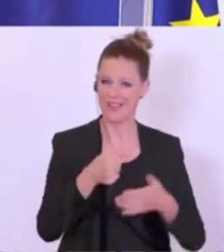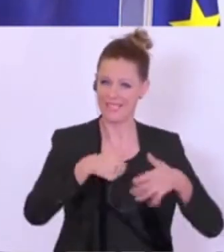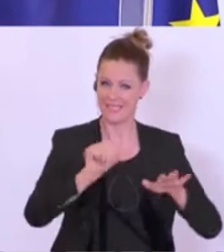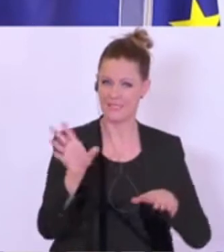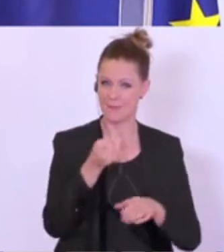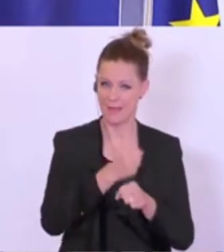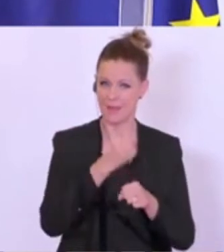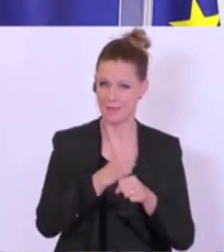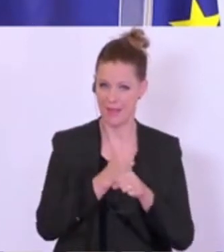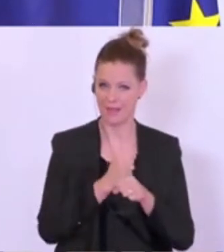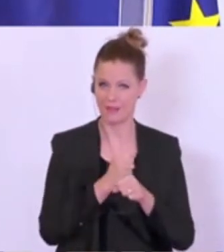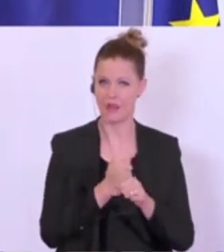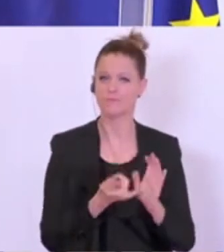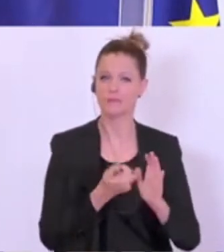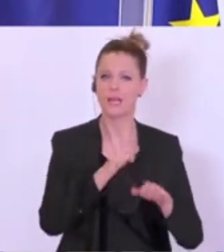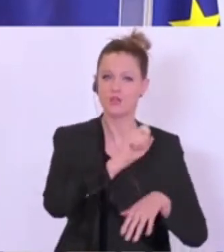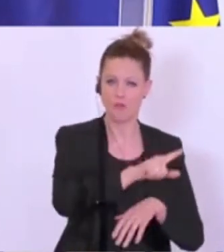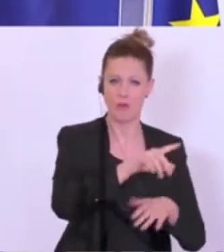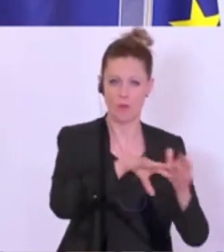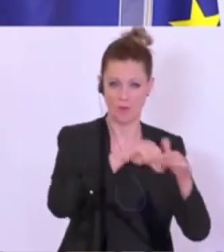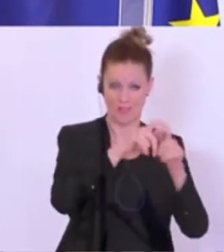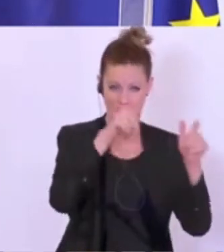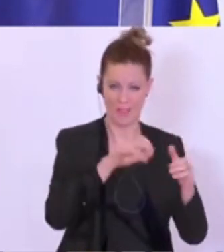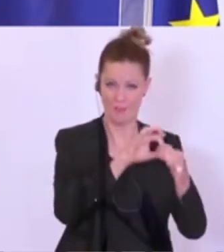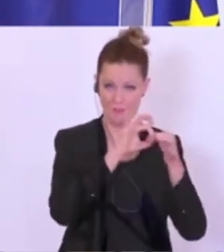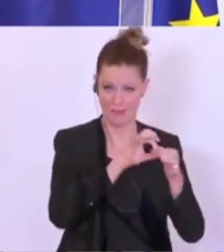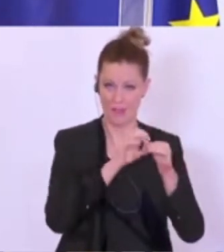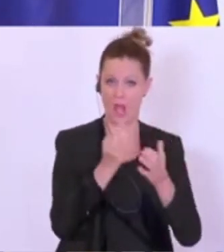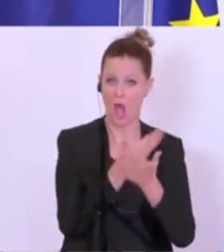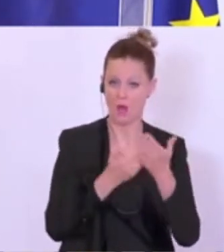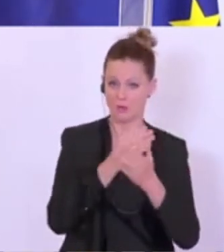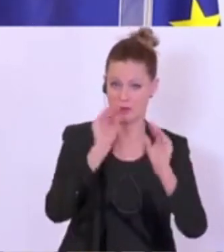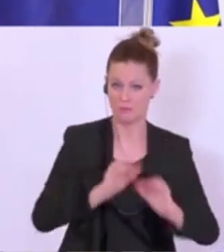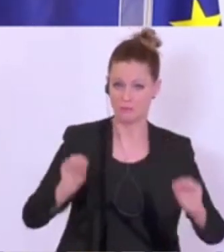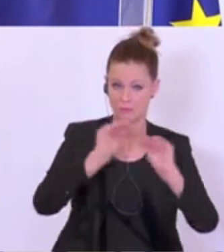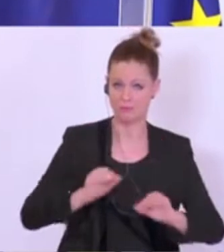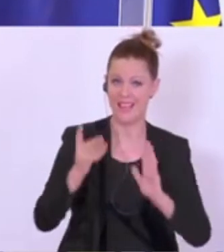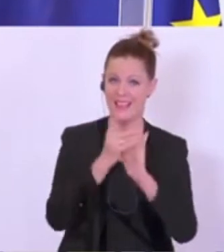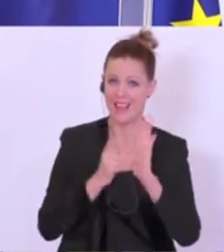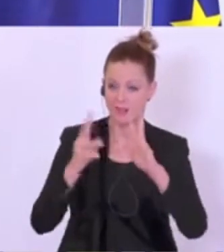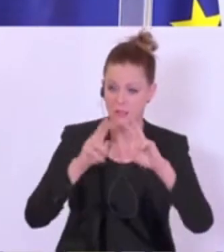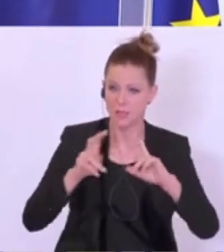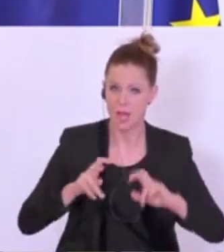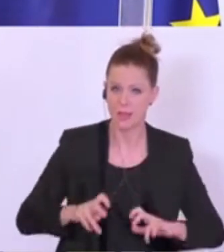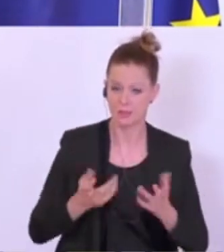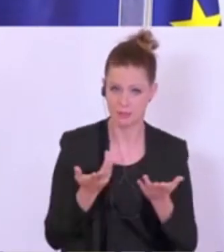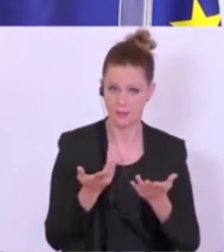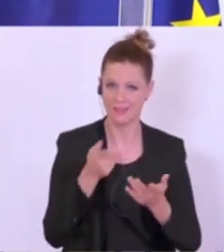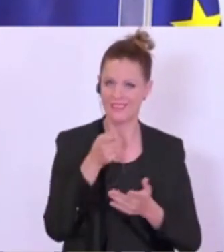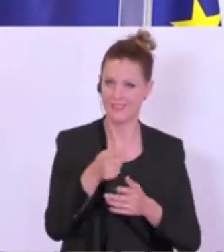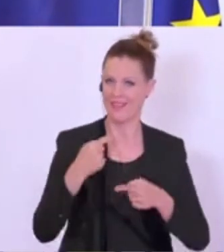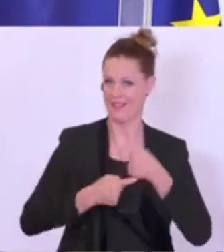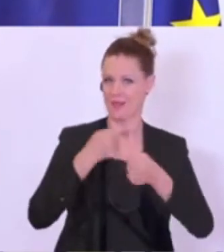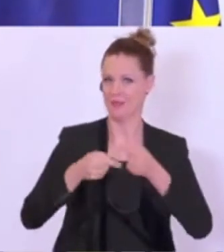Mitarbeiter aus zwölf Unternehmen eine Ausbildung im Bereich von Data Science. Das traditionsreiche